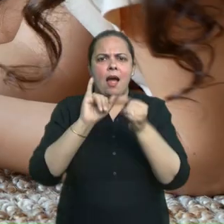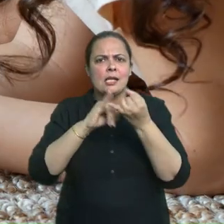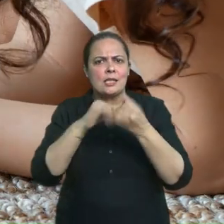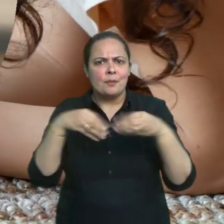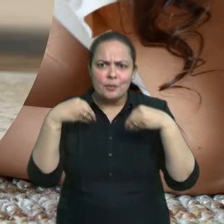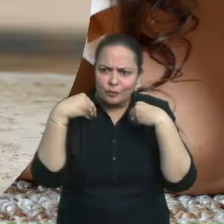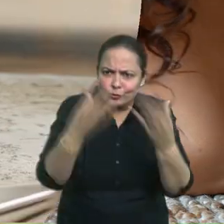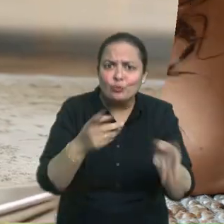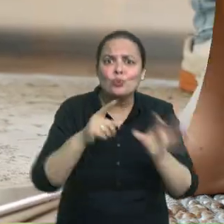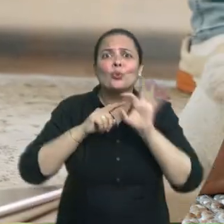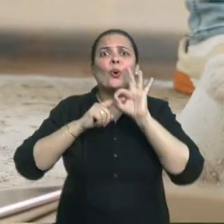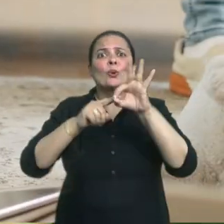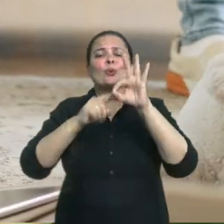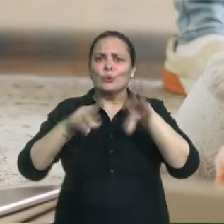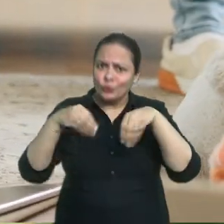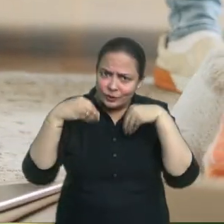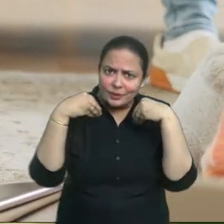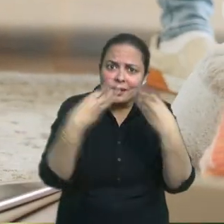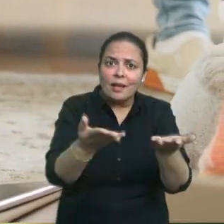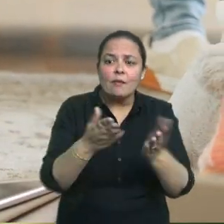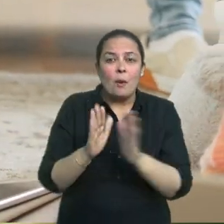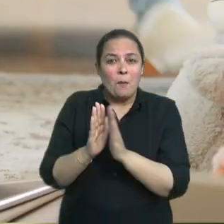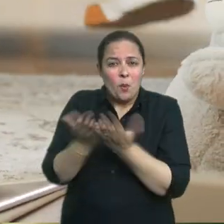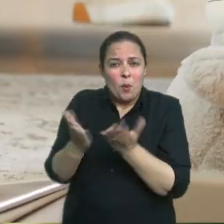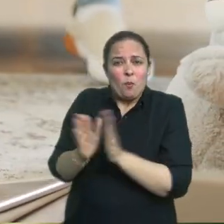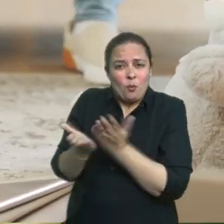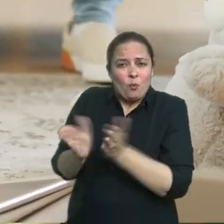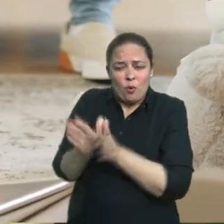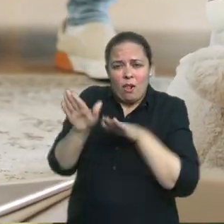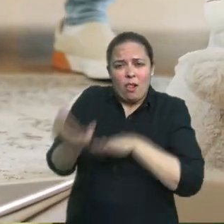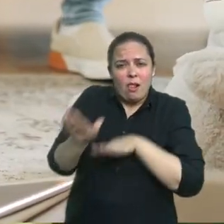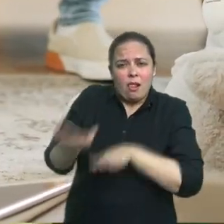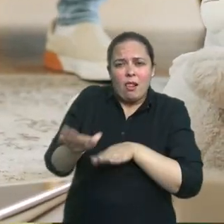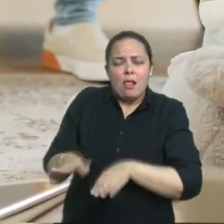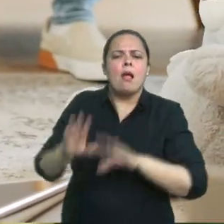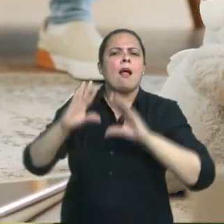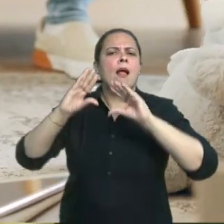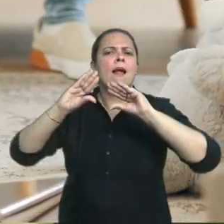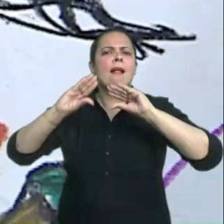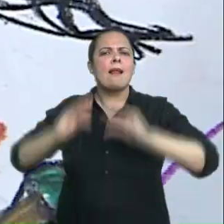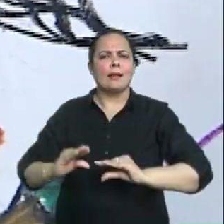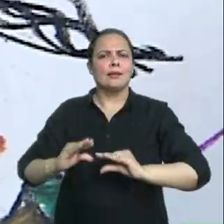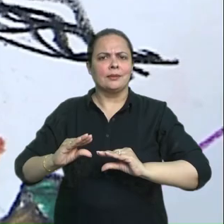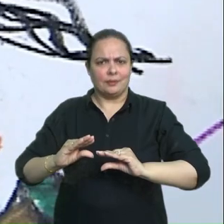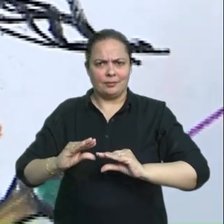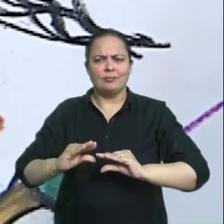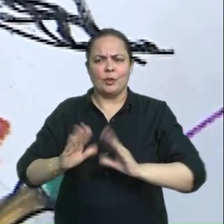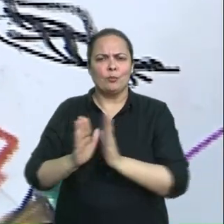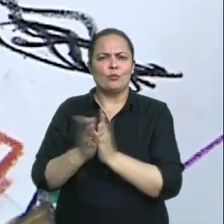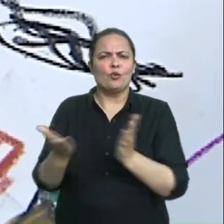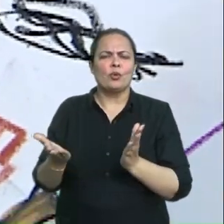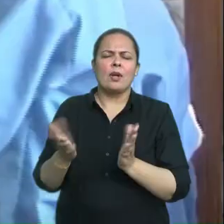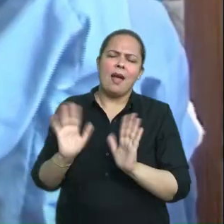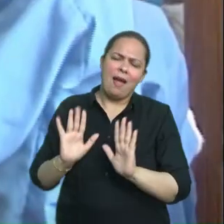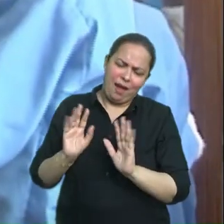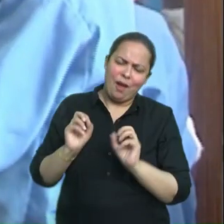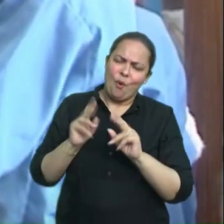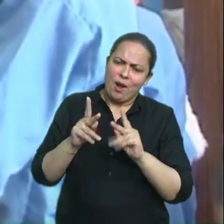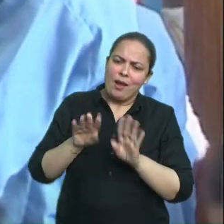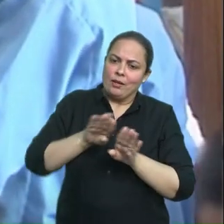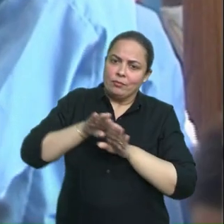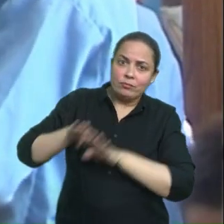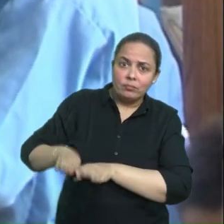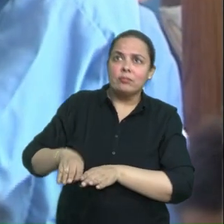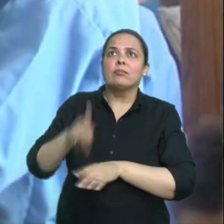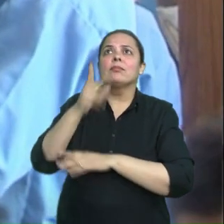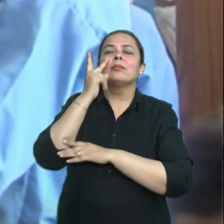सकते हैं जिससे बच्चों की संपून भागिदारी सुनिश्चित की जा सके साथियो आप स्वयम भी अपने चातरों की